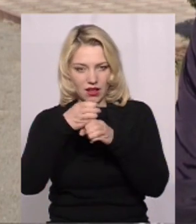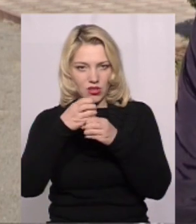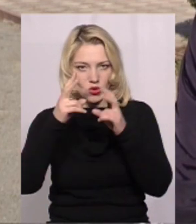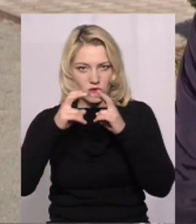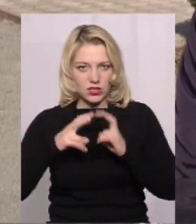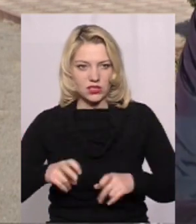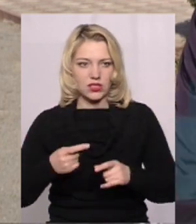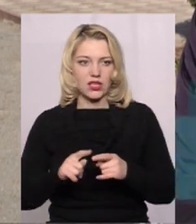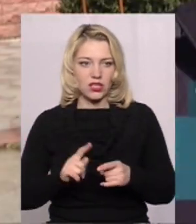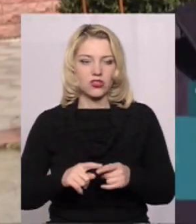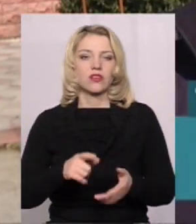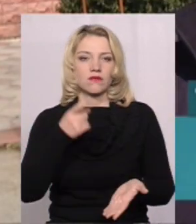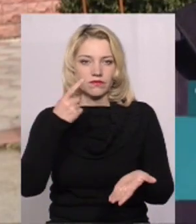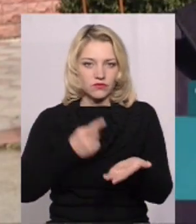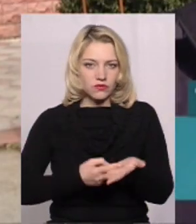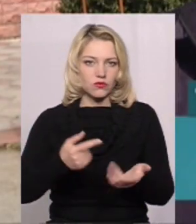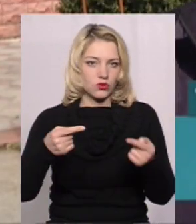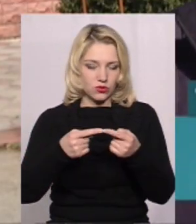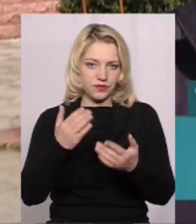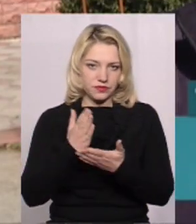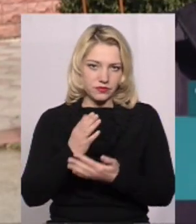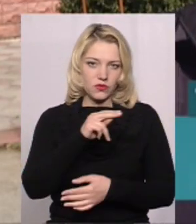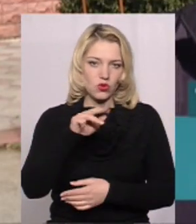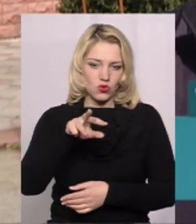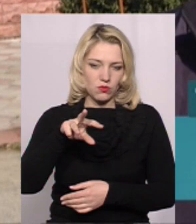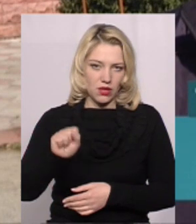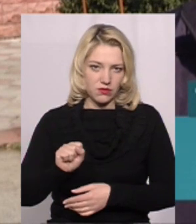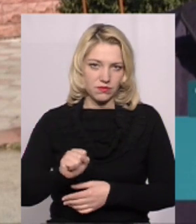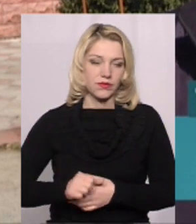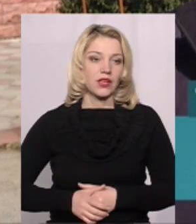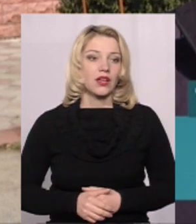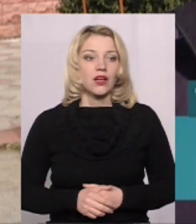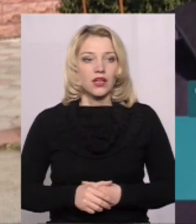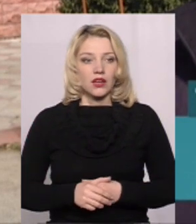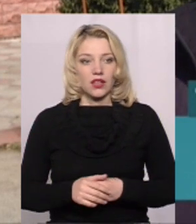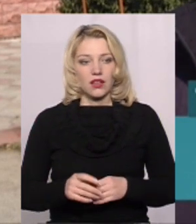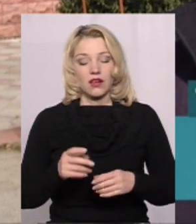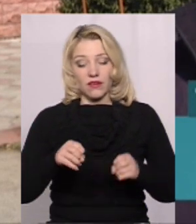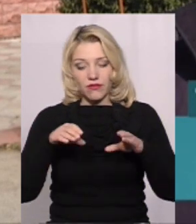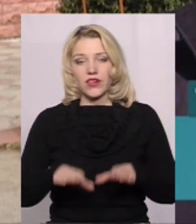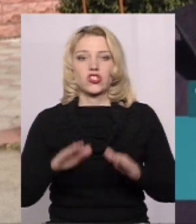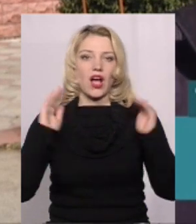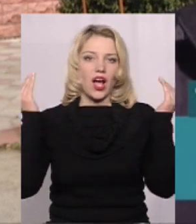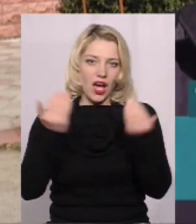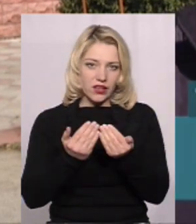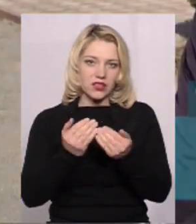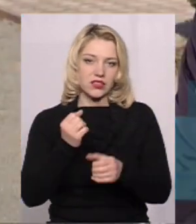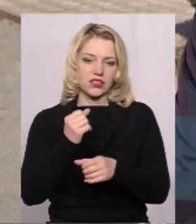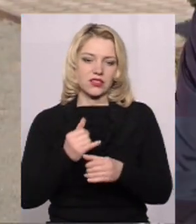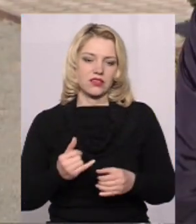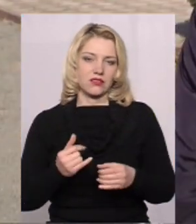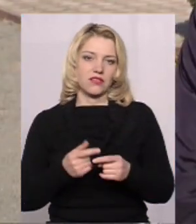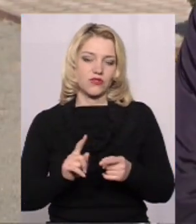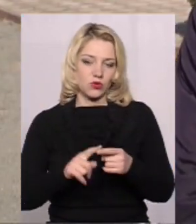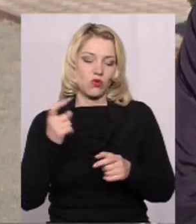чума свиней» лабораторно підтвердили Було вирішено ввести карантинні обмеження в даному господарстві